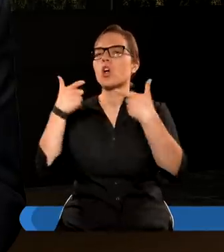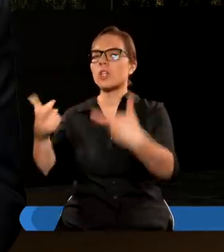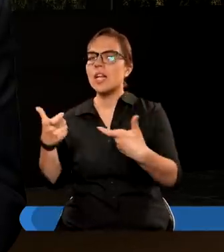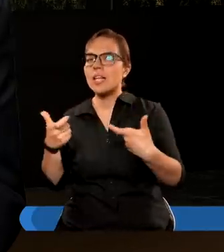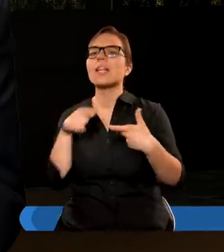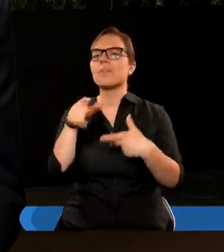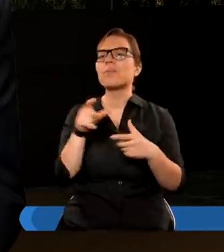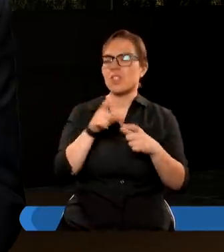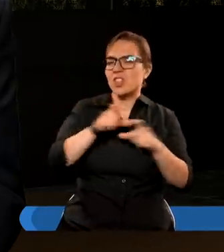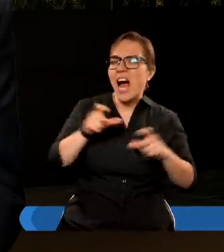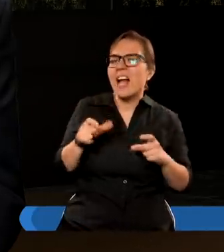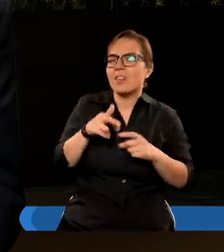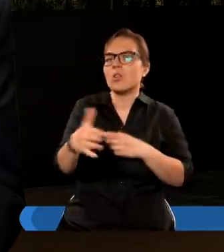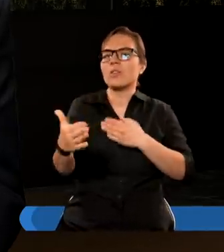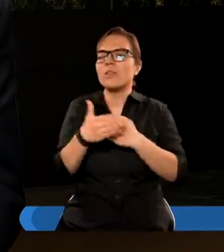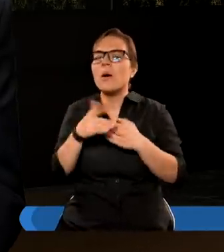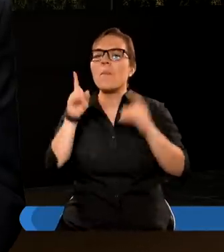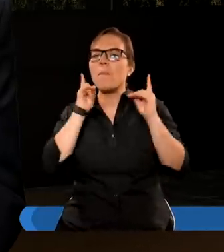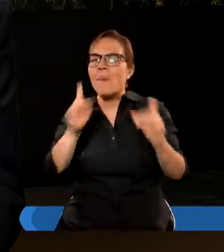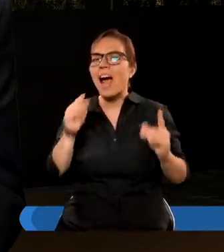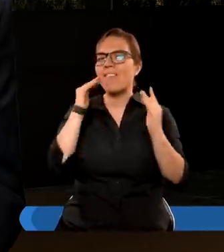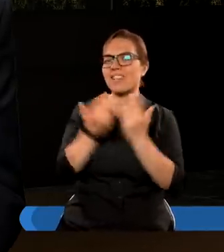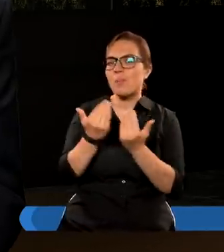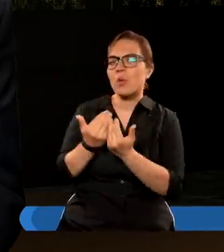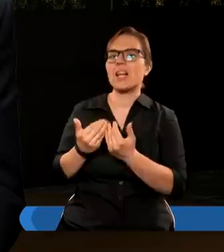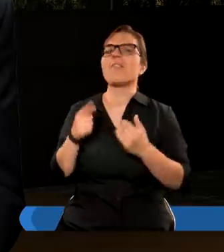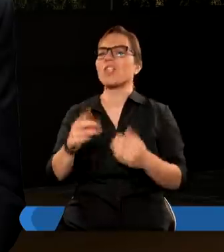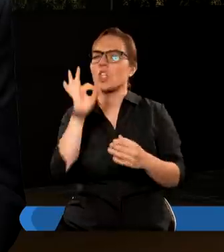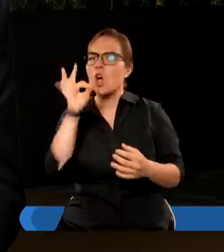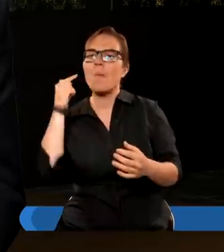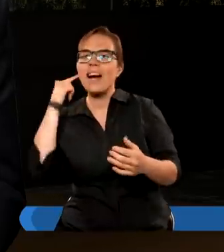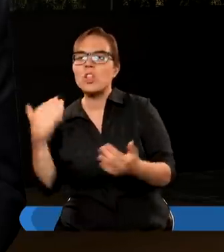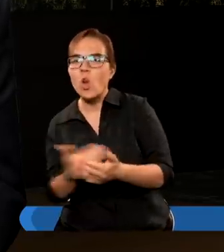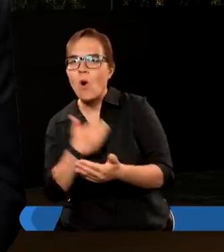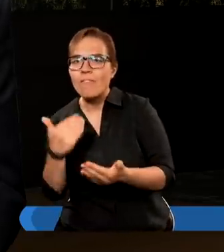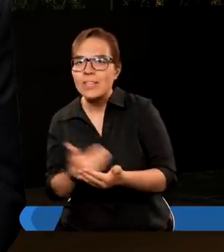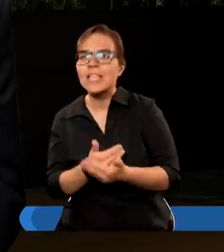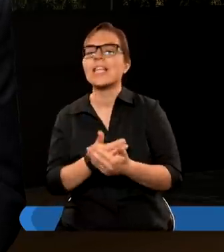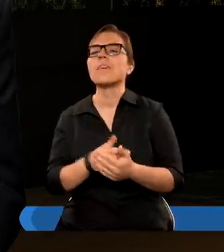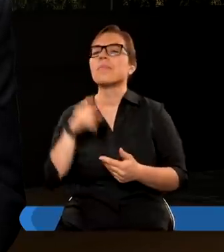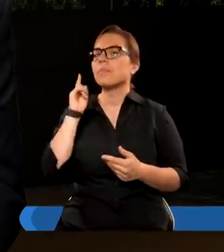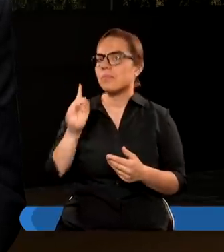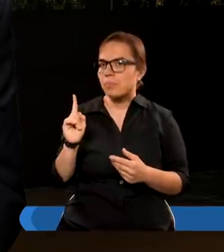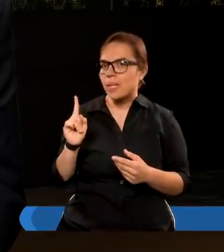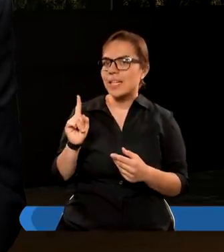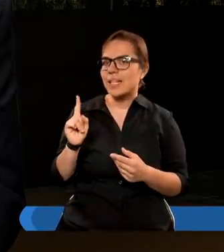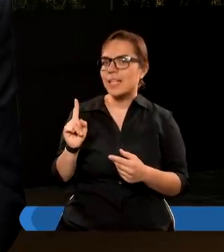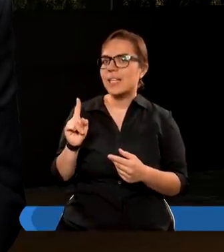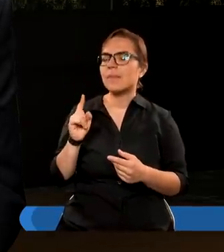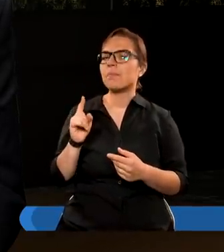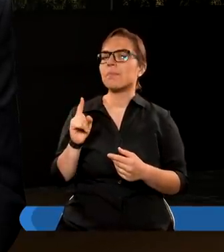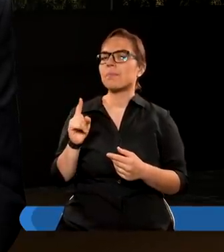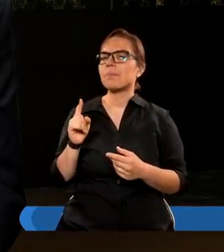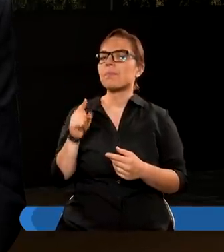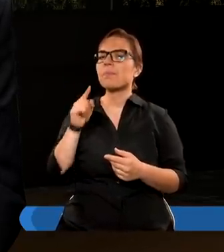nadchodzącego czasu, poznania tej prawdy, poznania tej dobrej nowiny i po